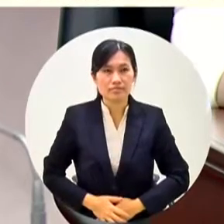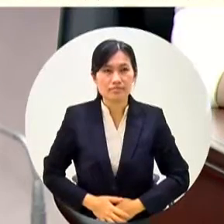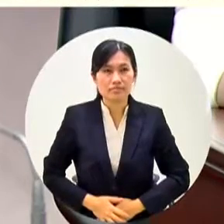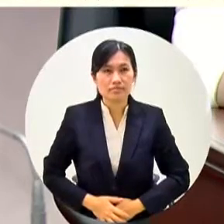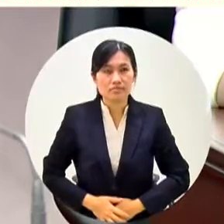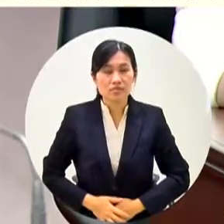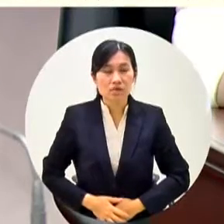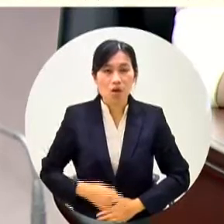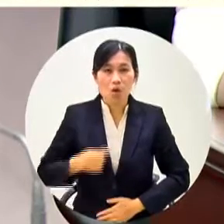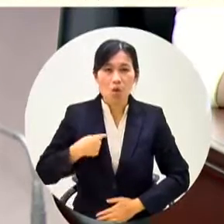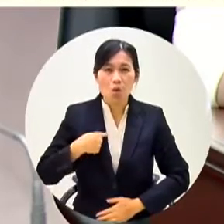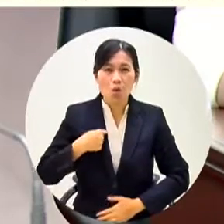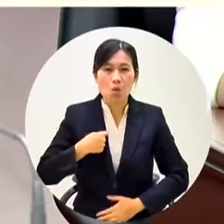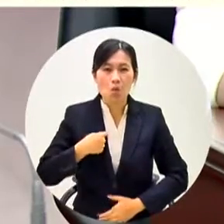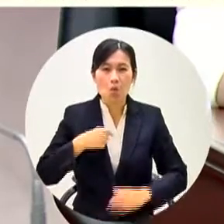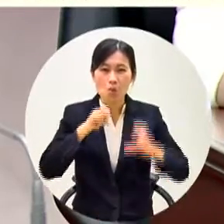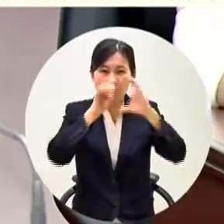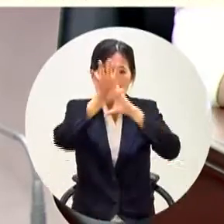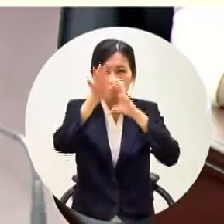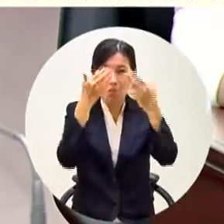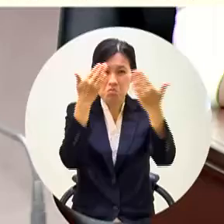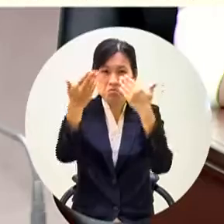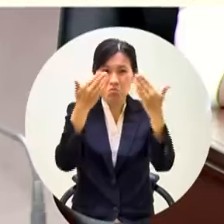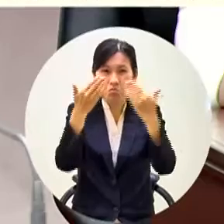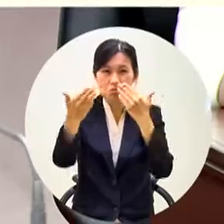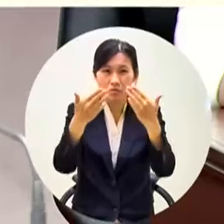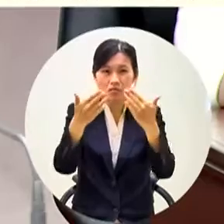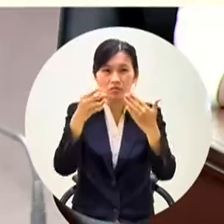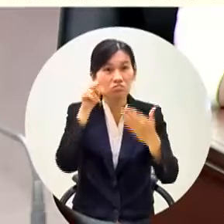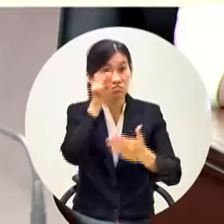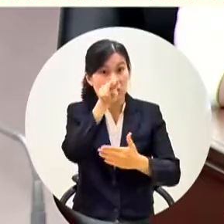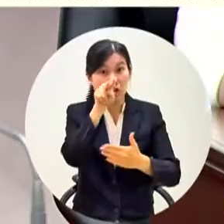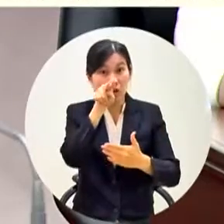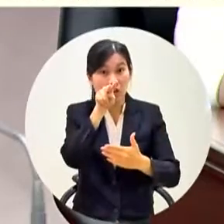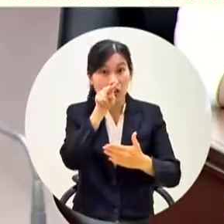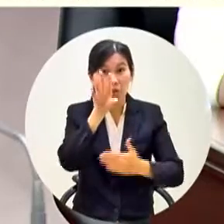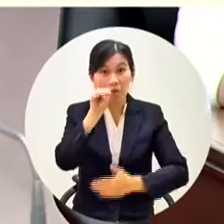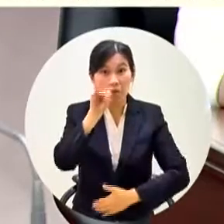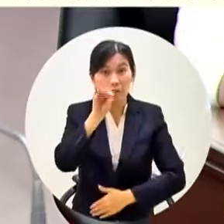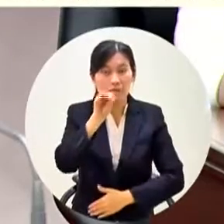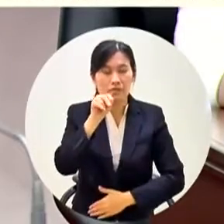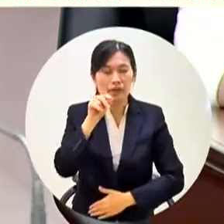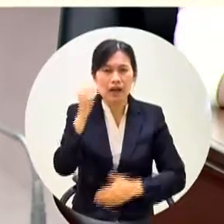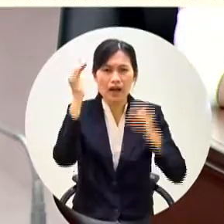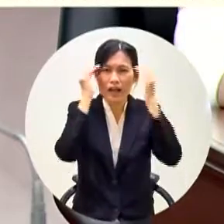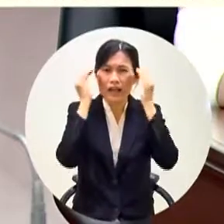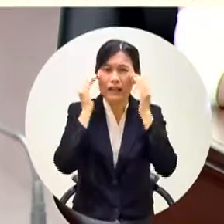我上面很清楚有沒有看見韓市長